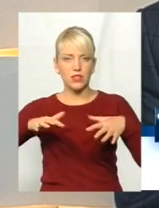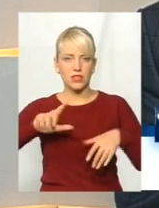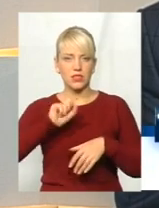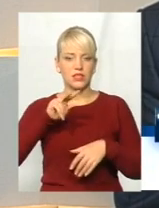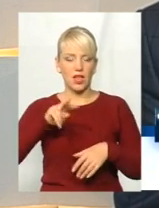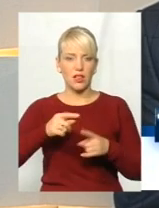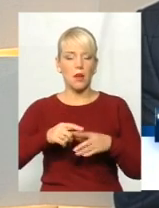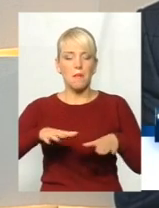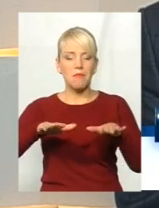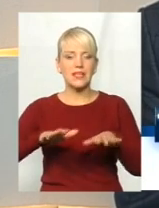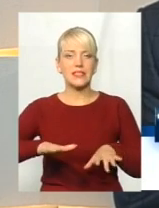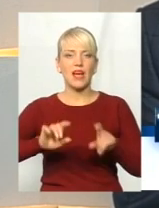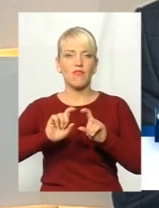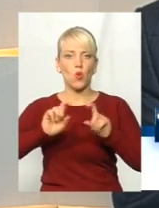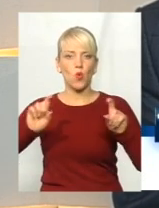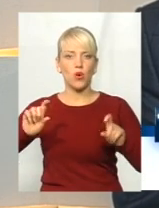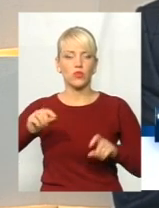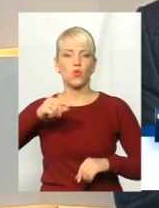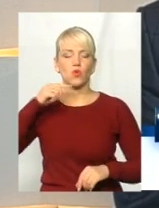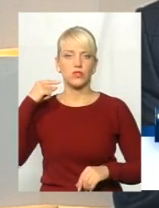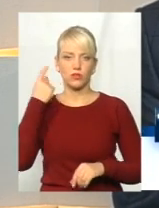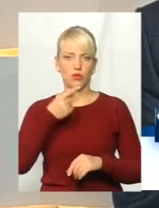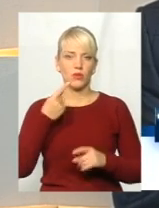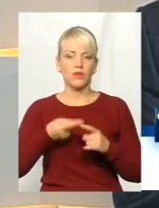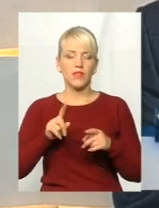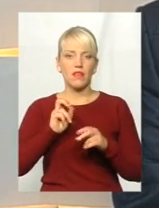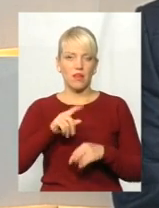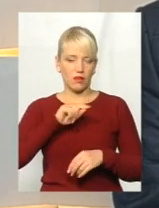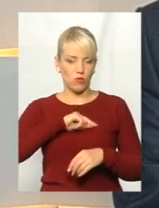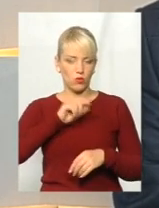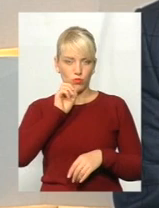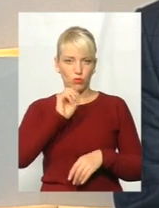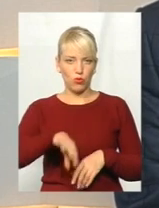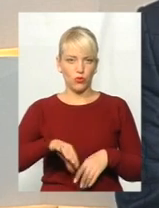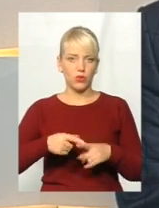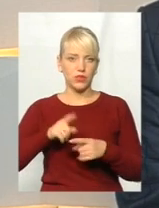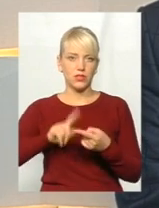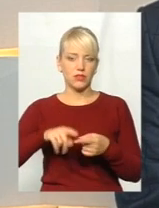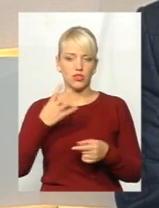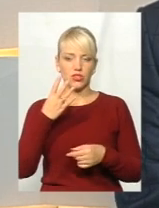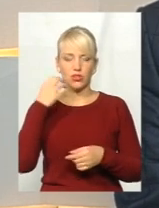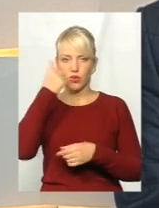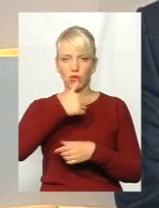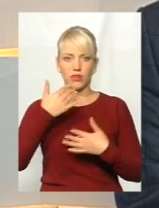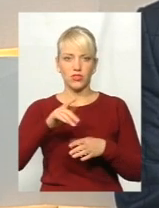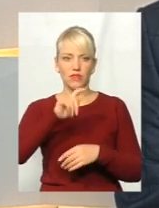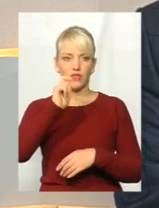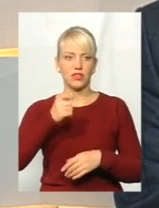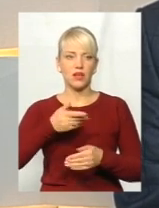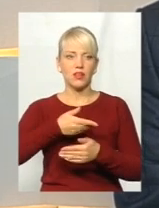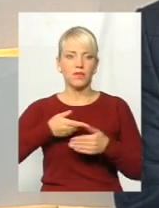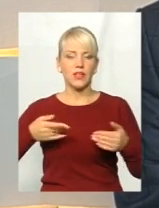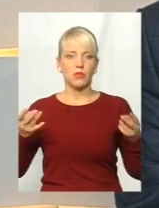російської мови. Це все рівно, як кажуть, в душу плюнули. Сьогодні вже четвертий рік війна, і ми повинні розуміти,